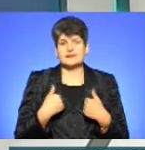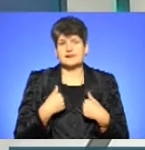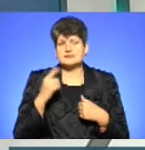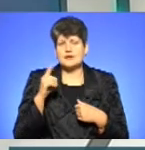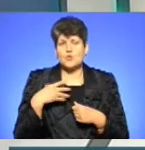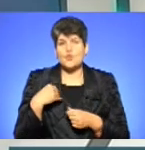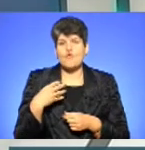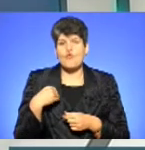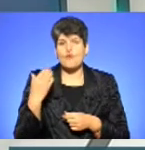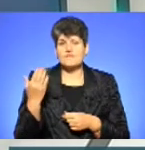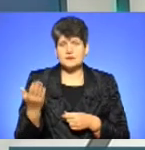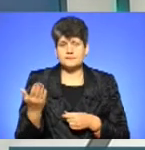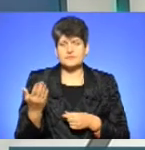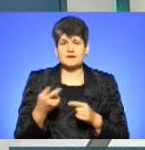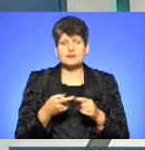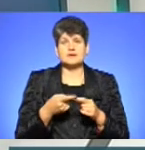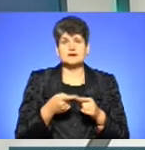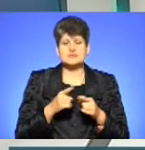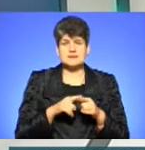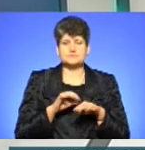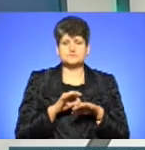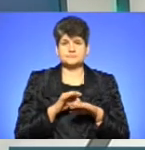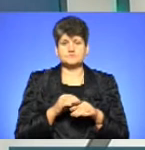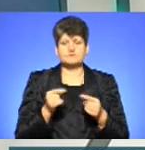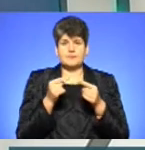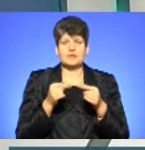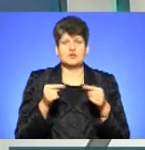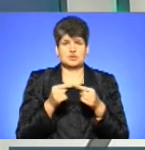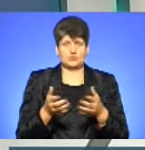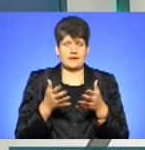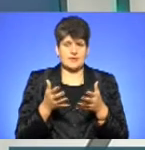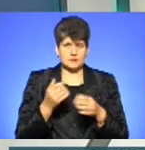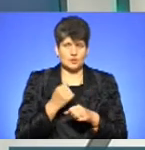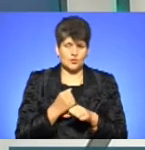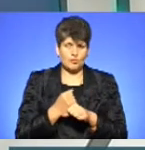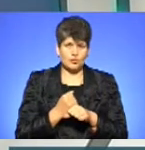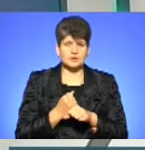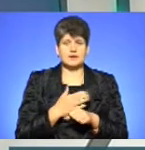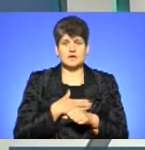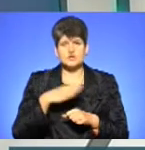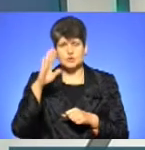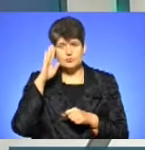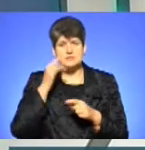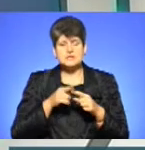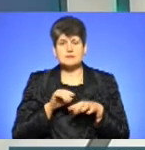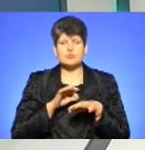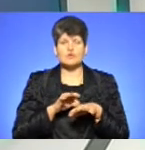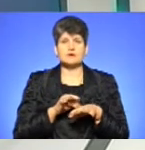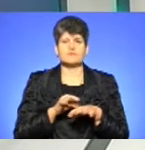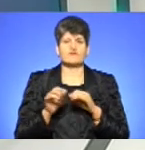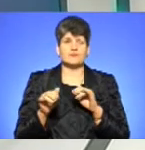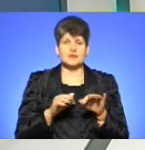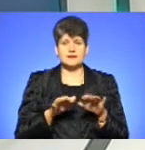Львові з цим ведеться дуже чітко і дуже ясна робота. Наші хлопці це приводять в дію.